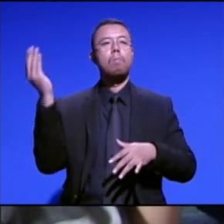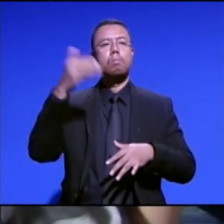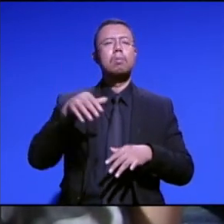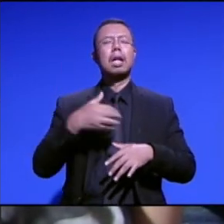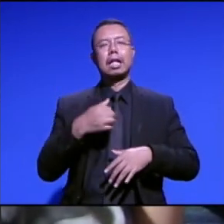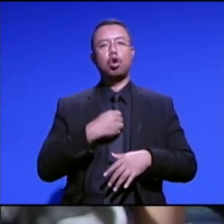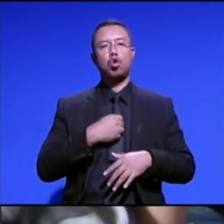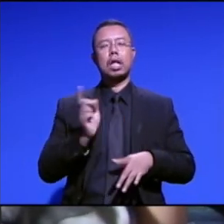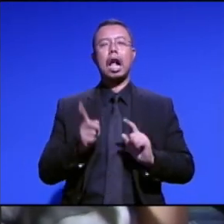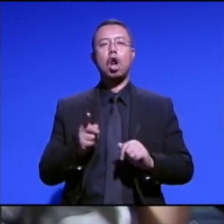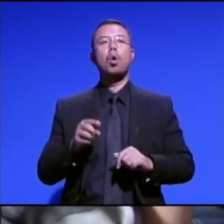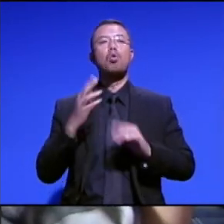takut nanti kalau udah berses.